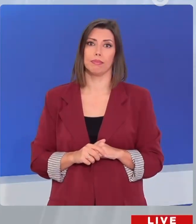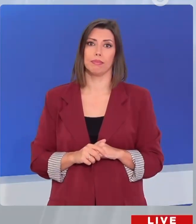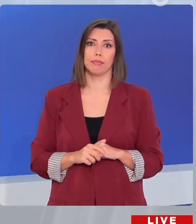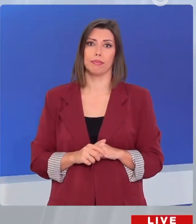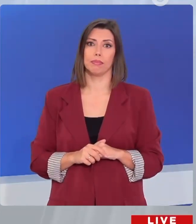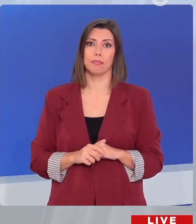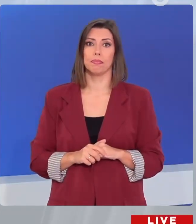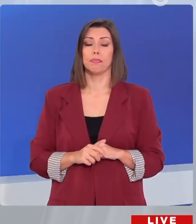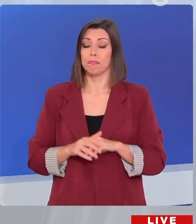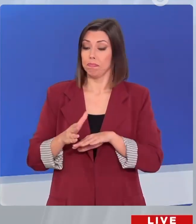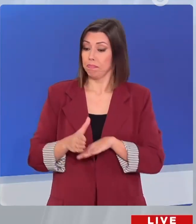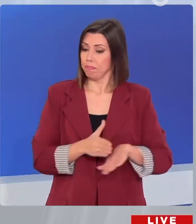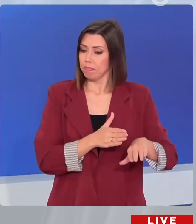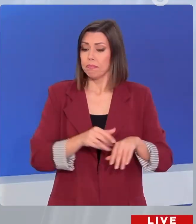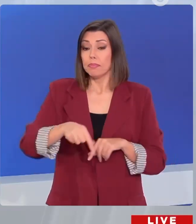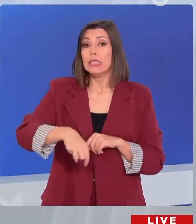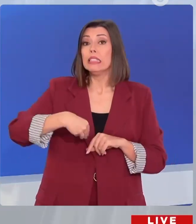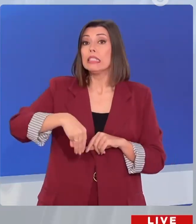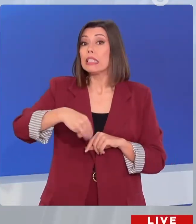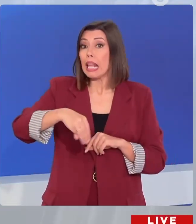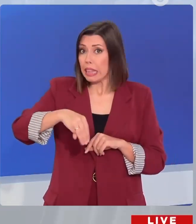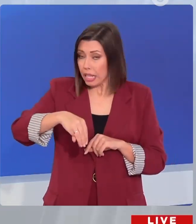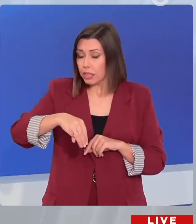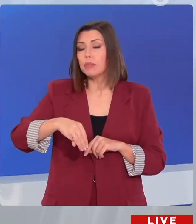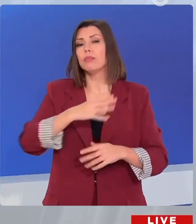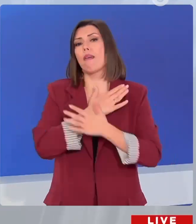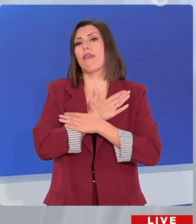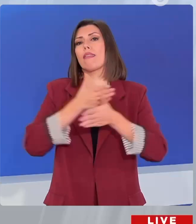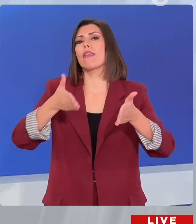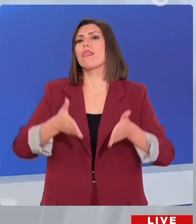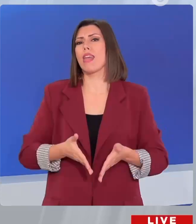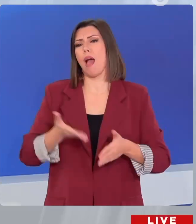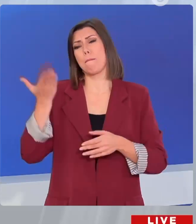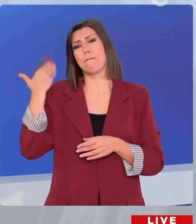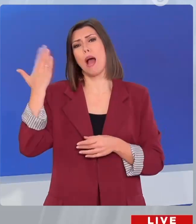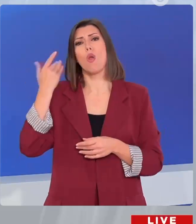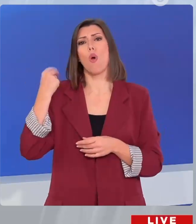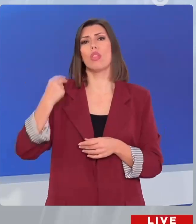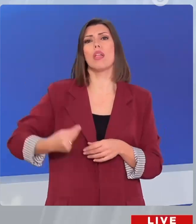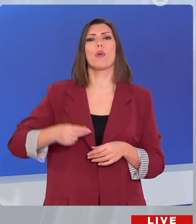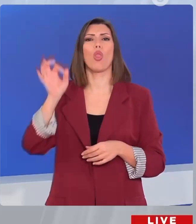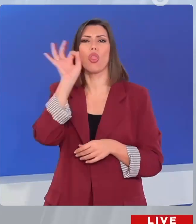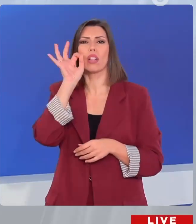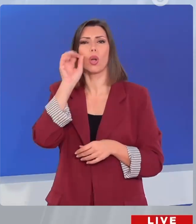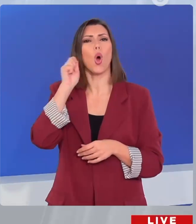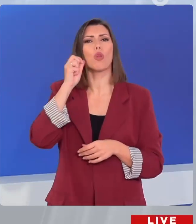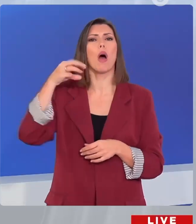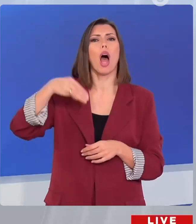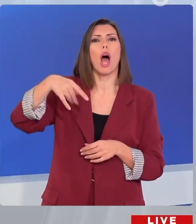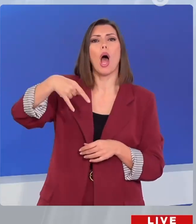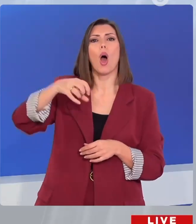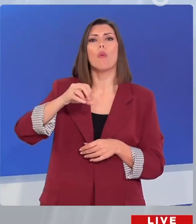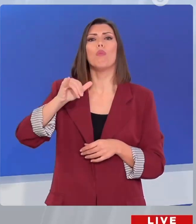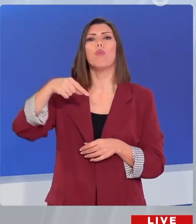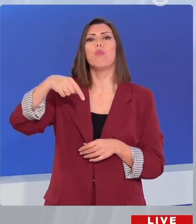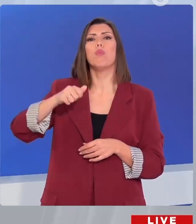Την Τρίτη θα πραγματοποιηθεί η πολιτική κηδεία του Γιάννη Μπουτάρη στο Δημαρχείο Θεσσαλονίκης, όπου και θα βρίσκεται από το πρωί